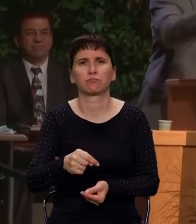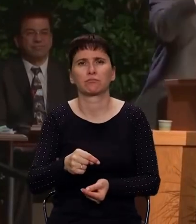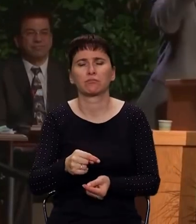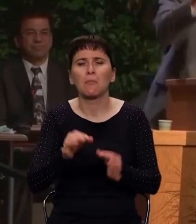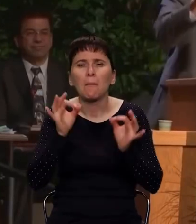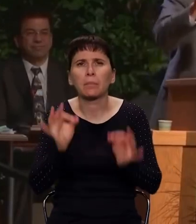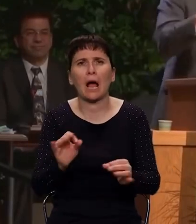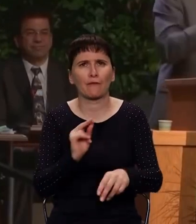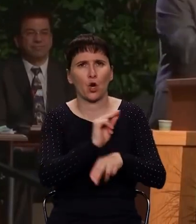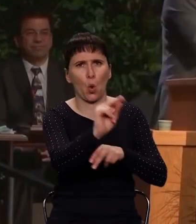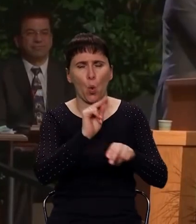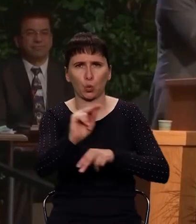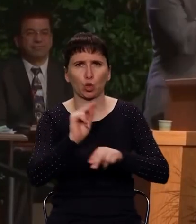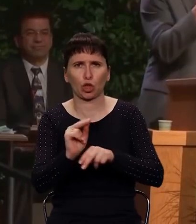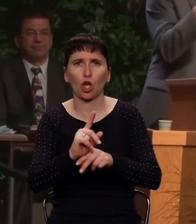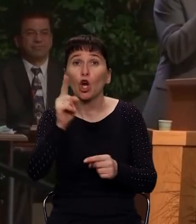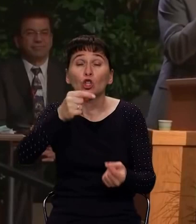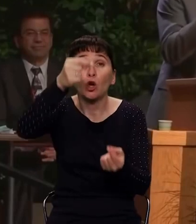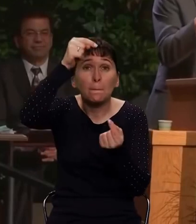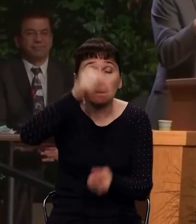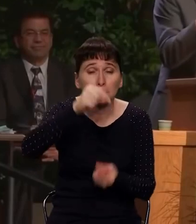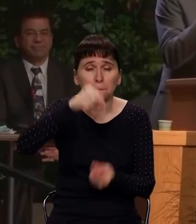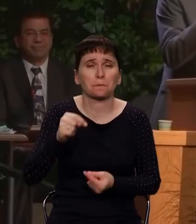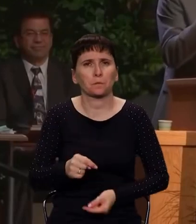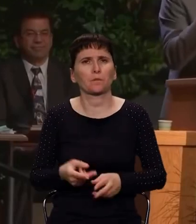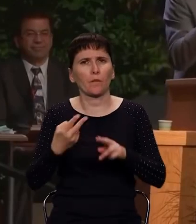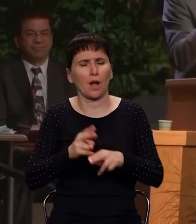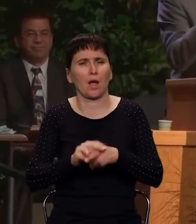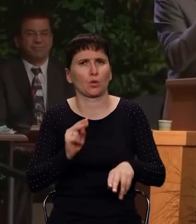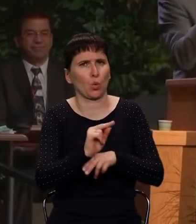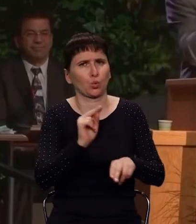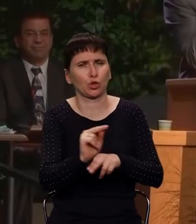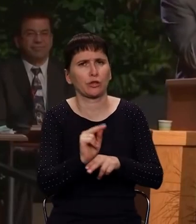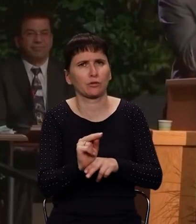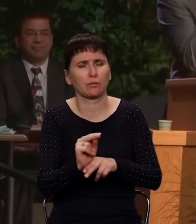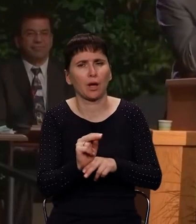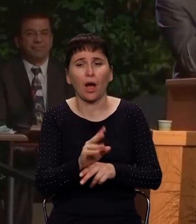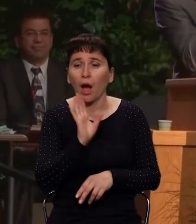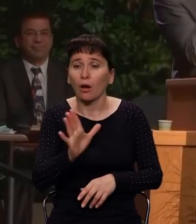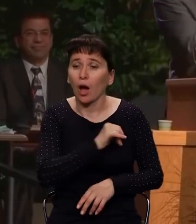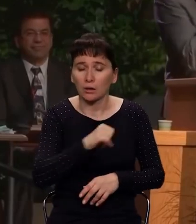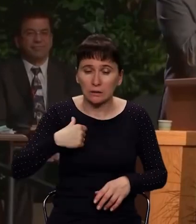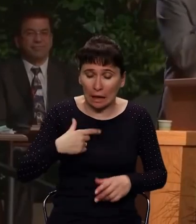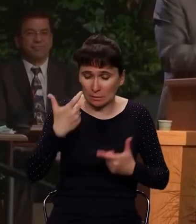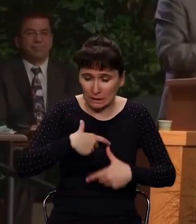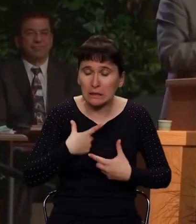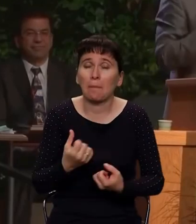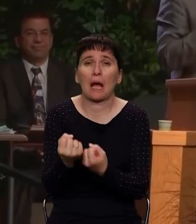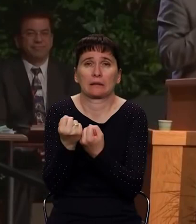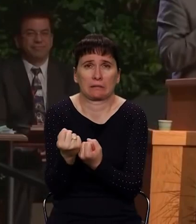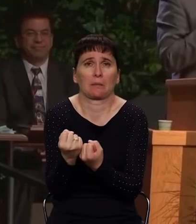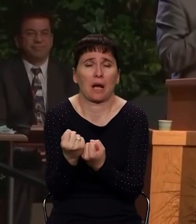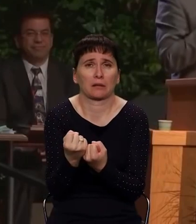со здравым учением, то, что соответствует этому учению. Оказывается, не только самому нужно держать этот